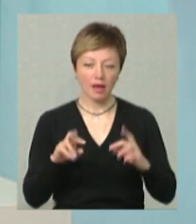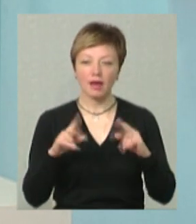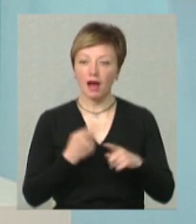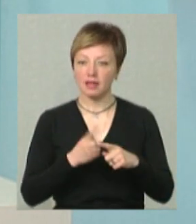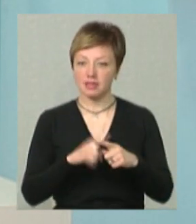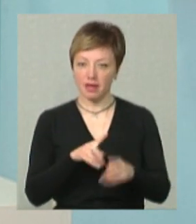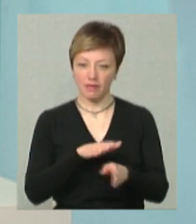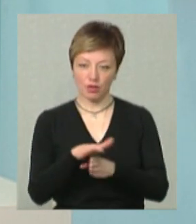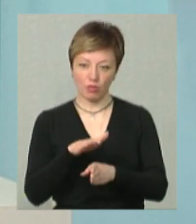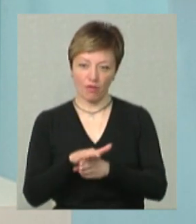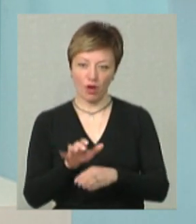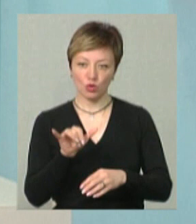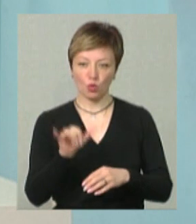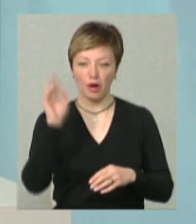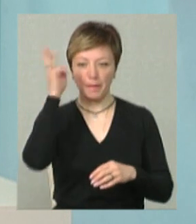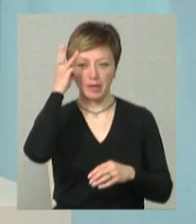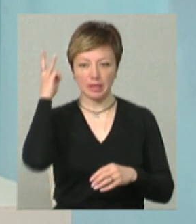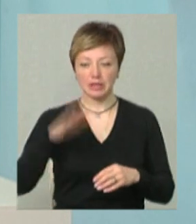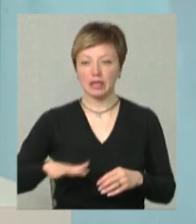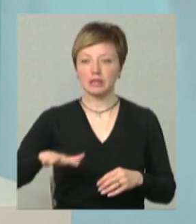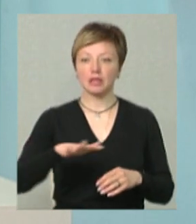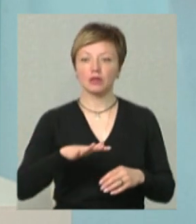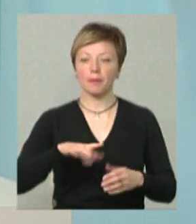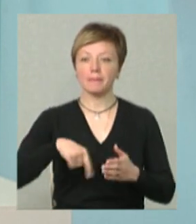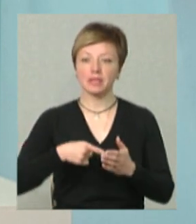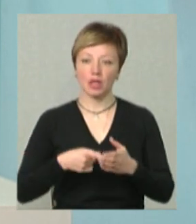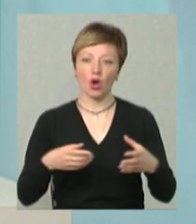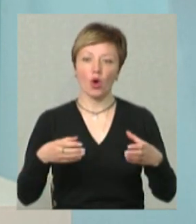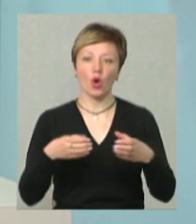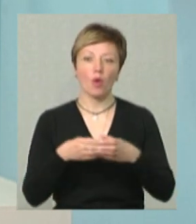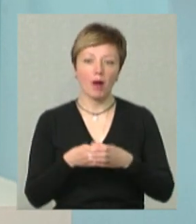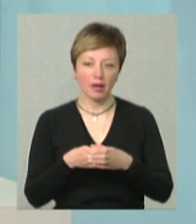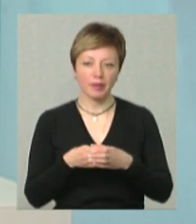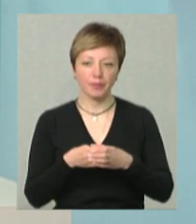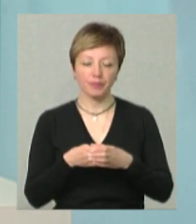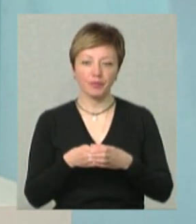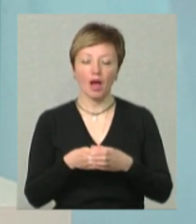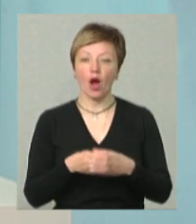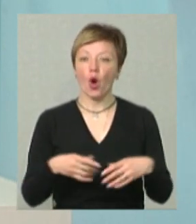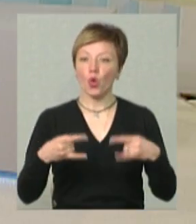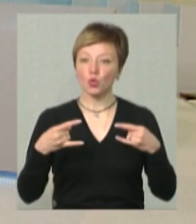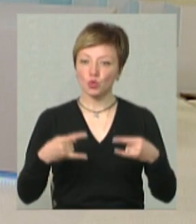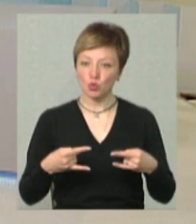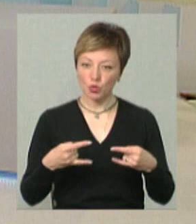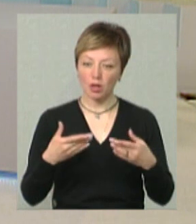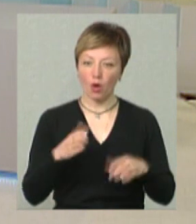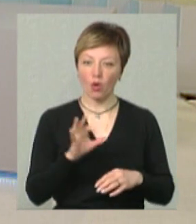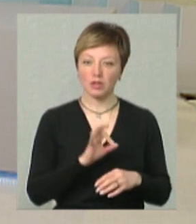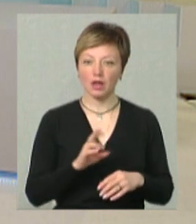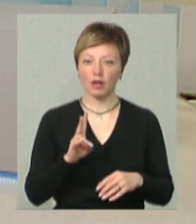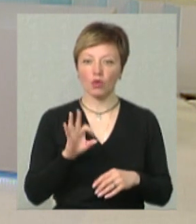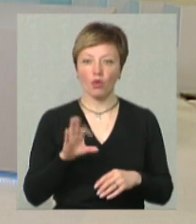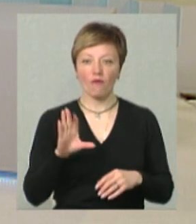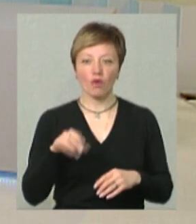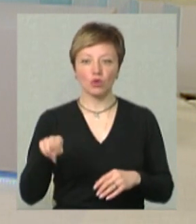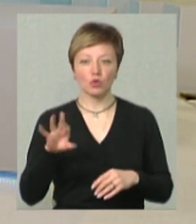це відбувається у Хмельницькій міській територіальній громаді. У студії Оксана Новодон,